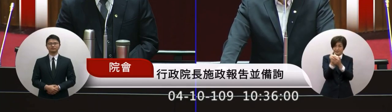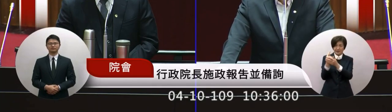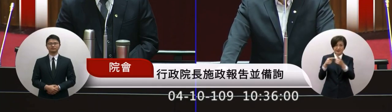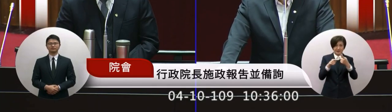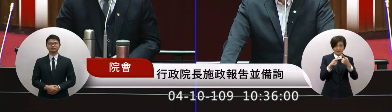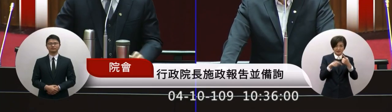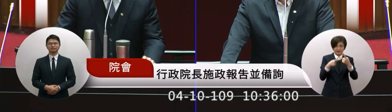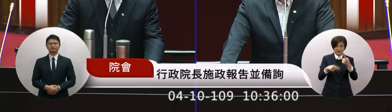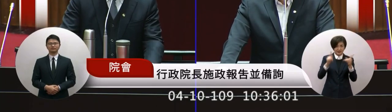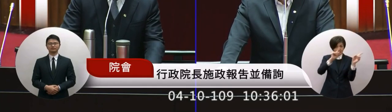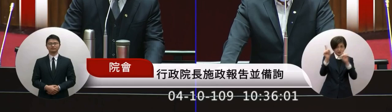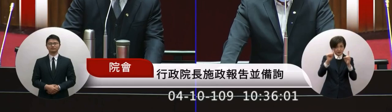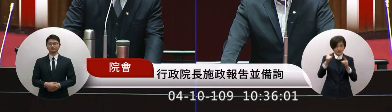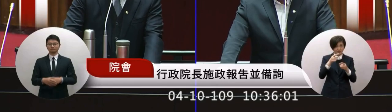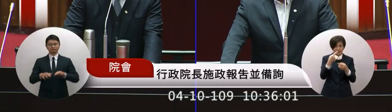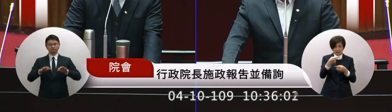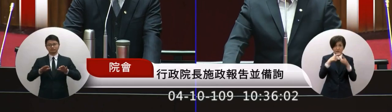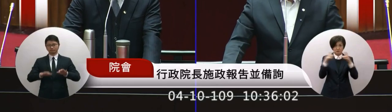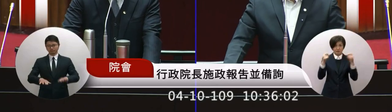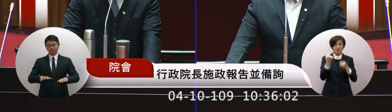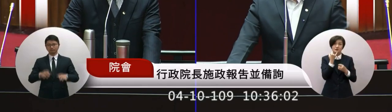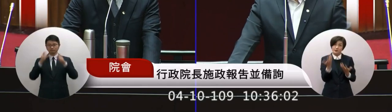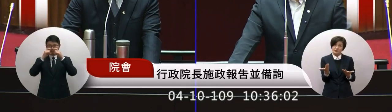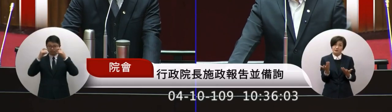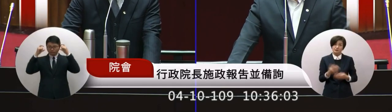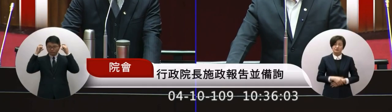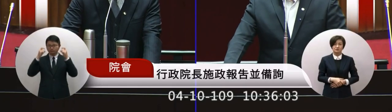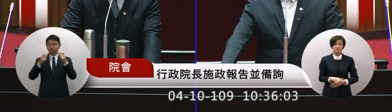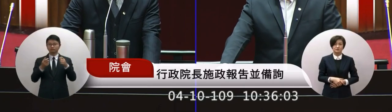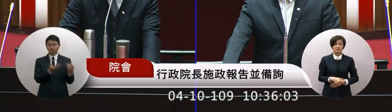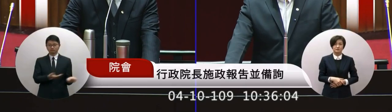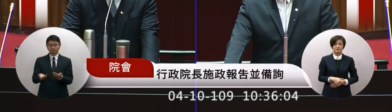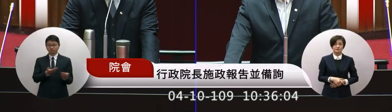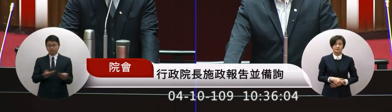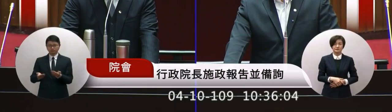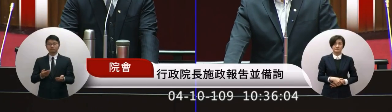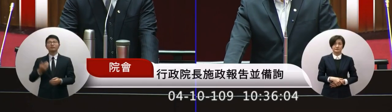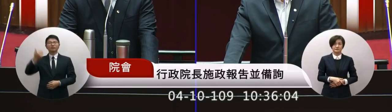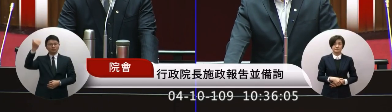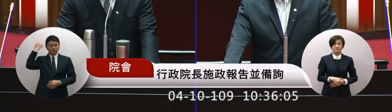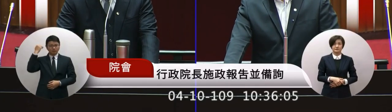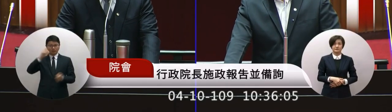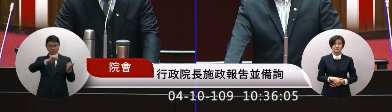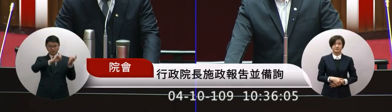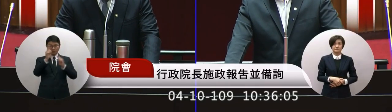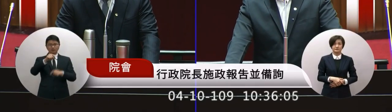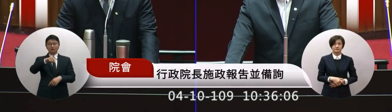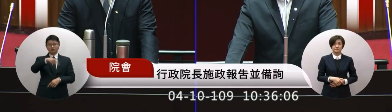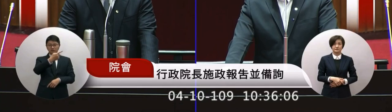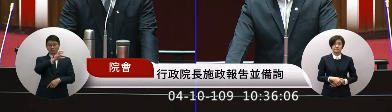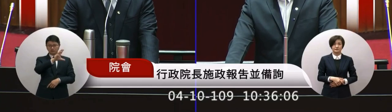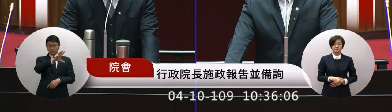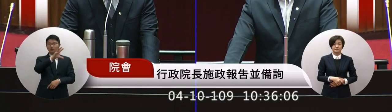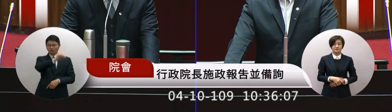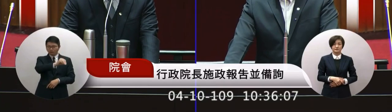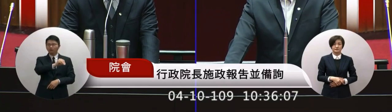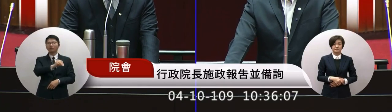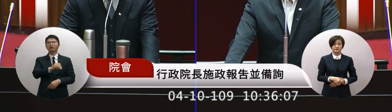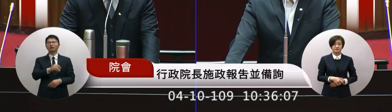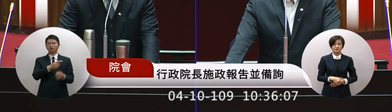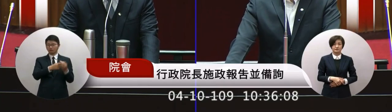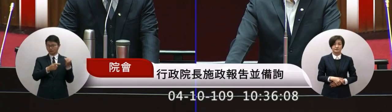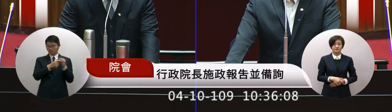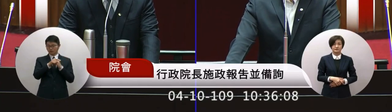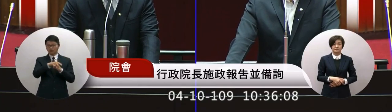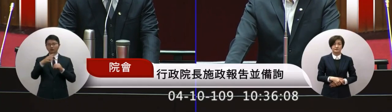的一個數量我們現在的口罩生產量已經從當時的一天188萬片到現在已經